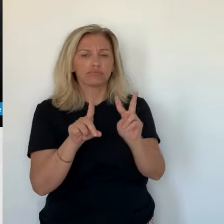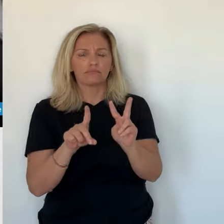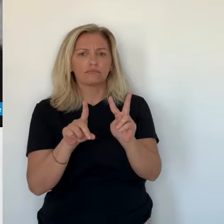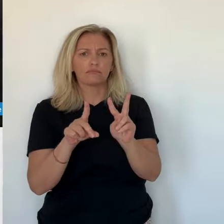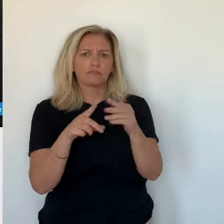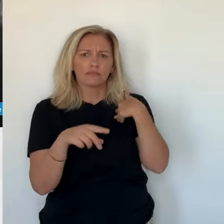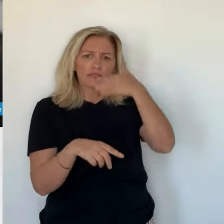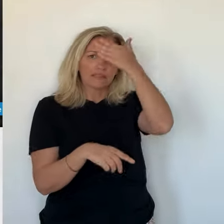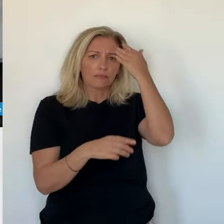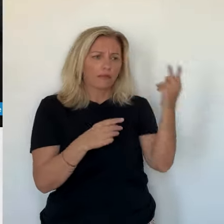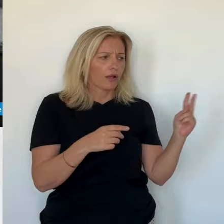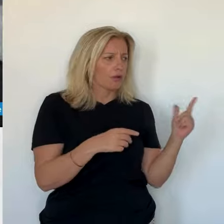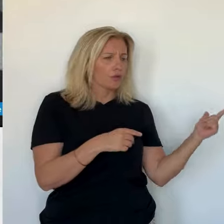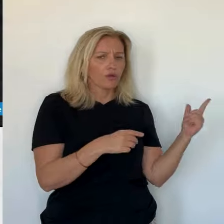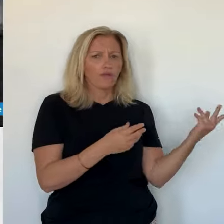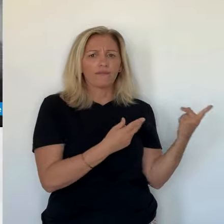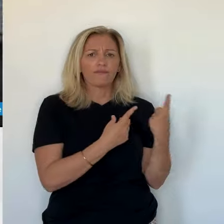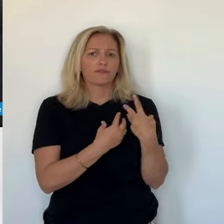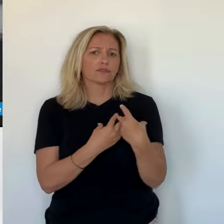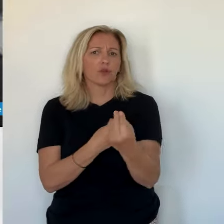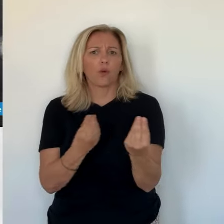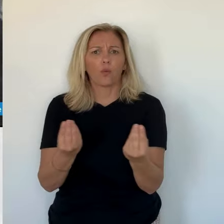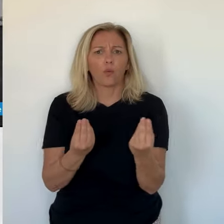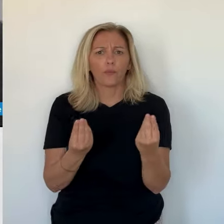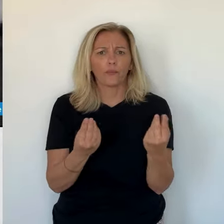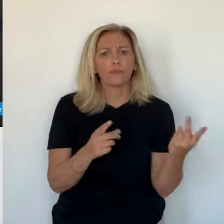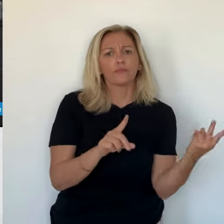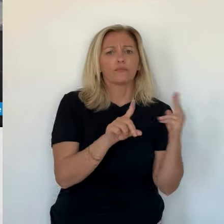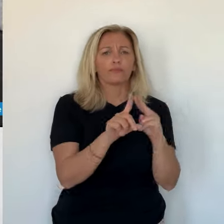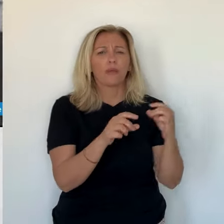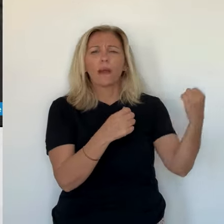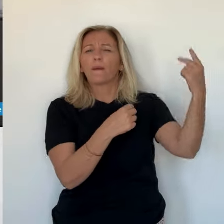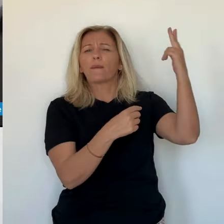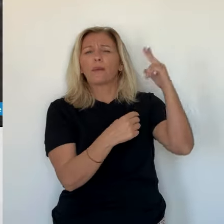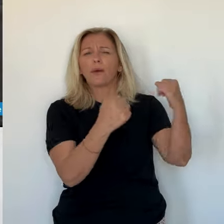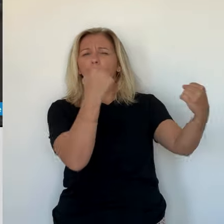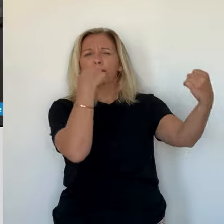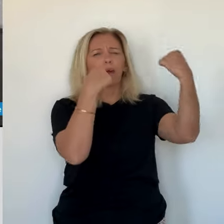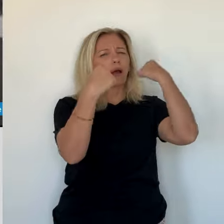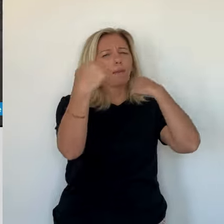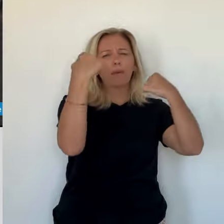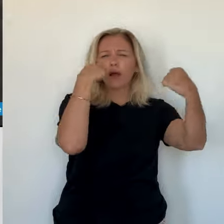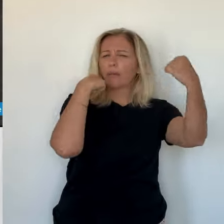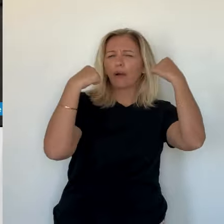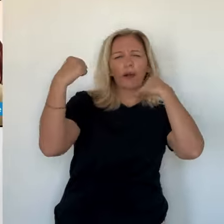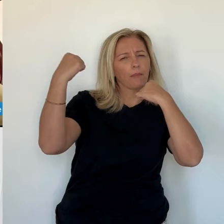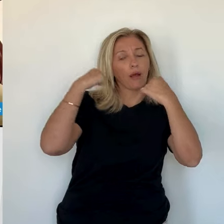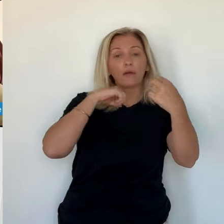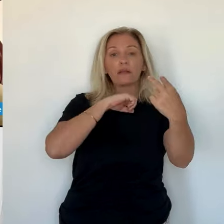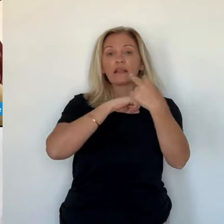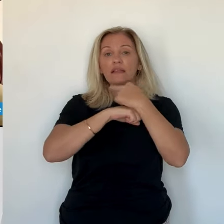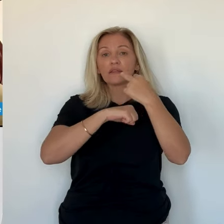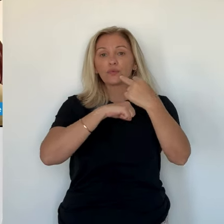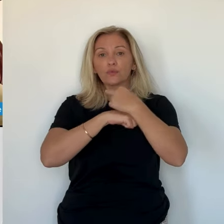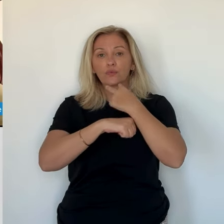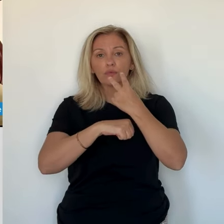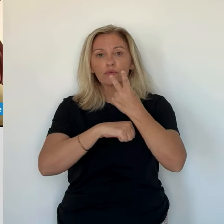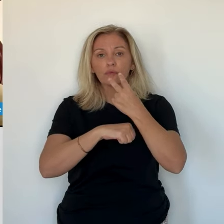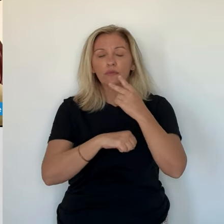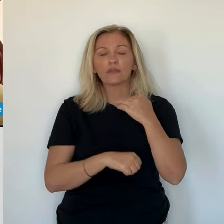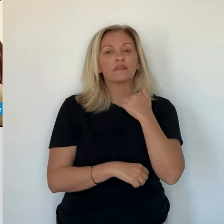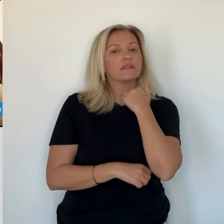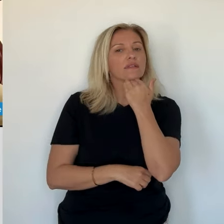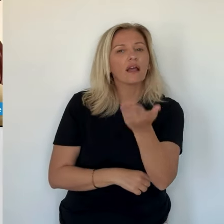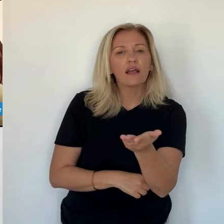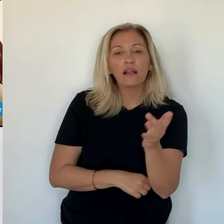c'est bon les gars, allez-y ». Il y en a deux autres qui surgissent de je ne sais pas où, qui me sautent dessus et qui commencent à me rouer de